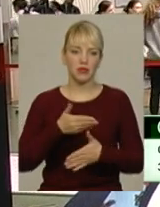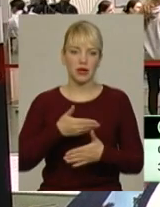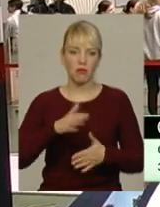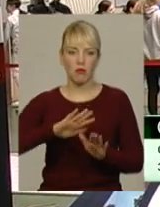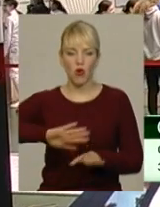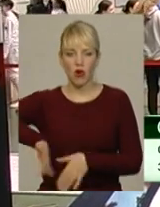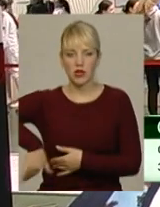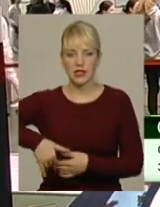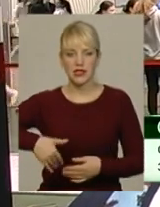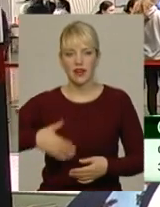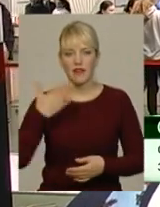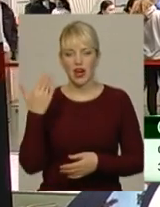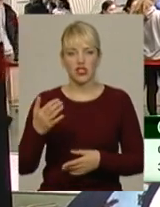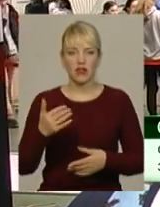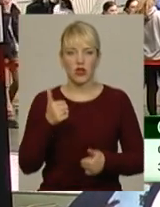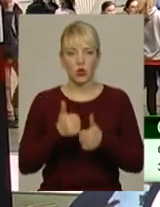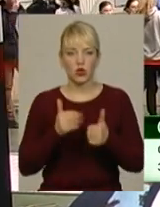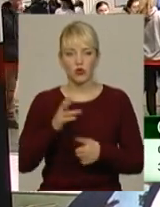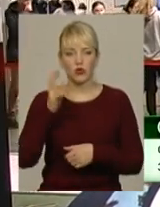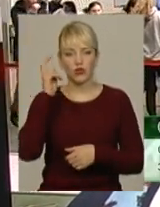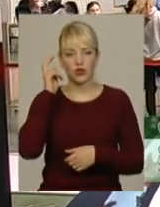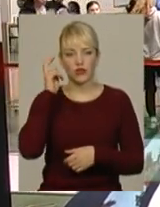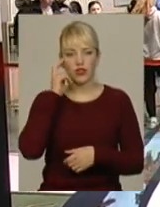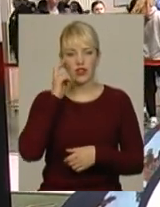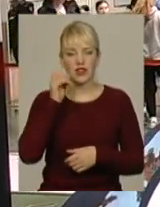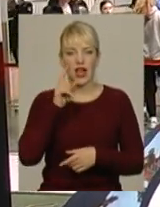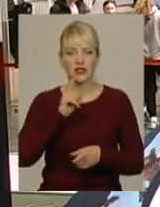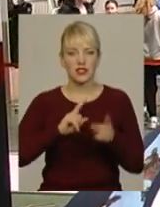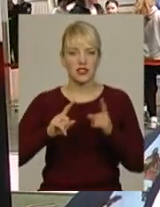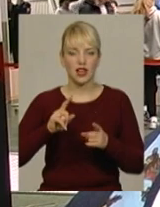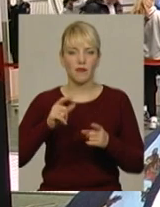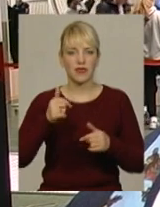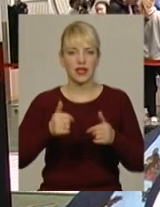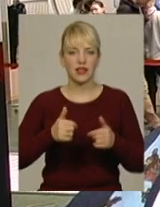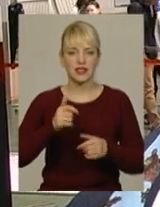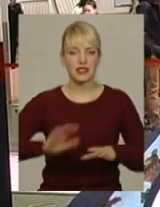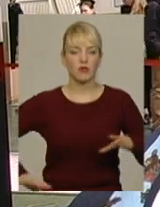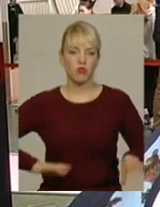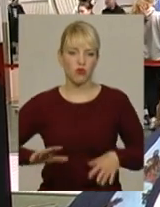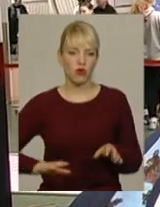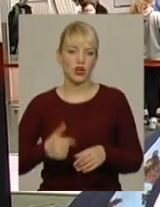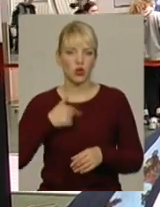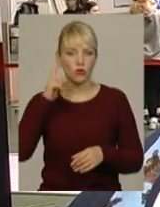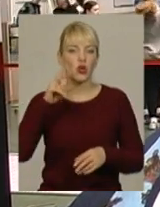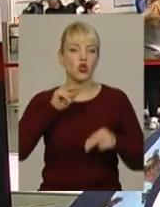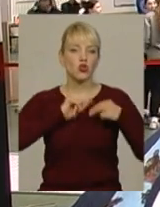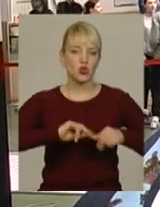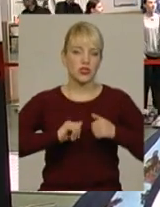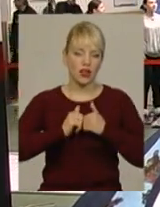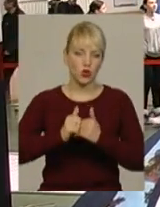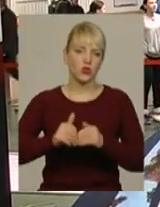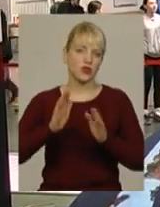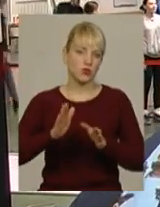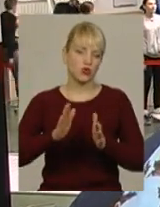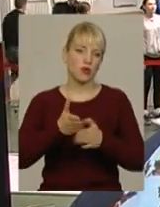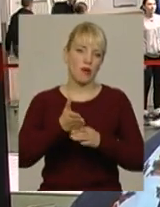вашого турніру будемо в Києві готуватися на збір. Я думаю, що наша співпраців дуже допоможе і нашим